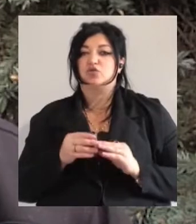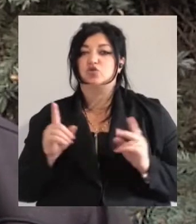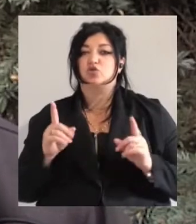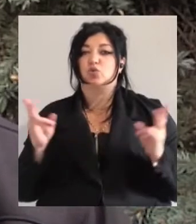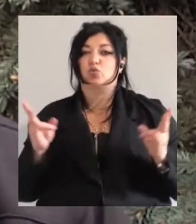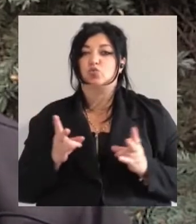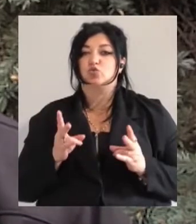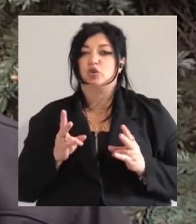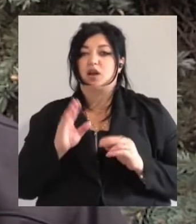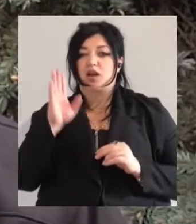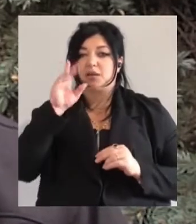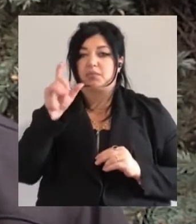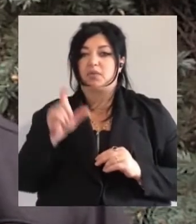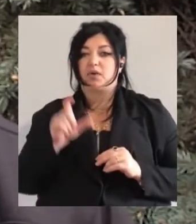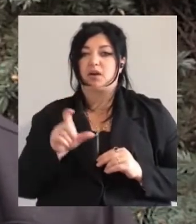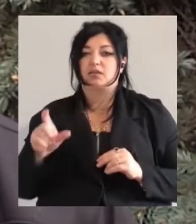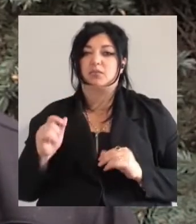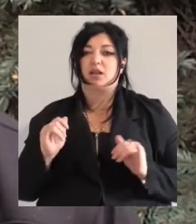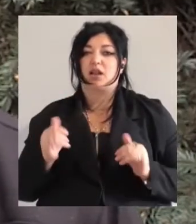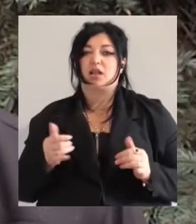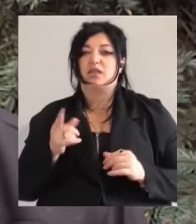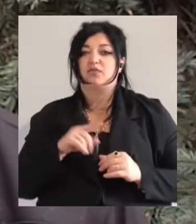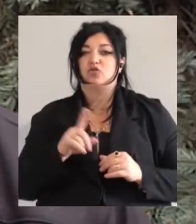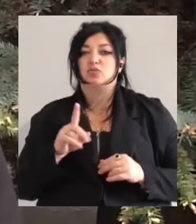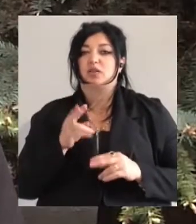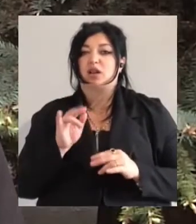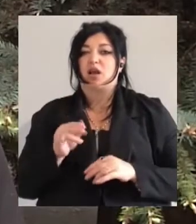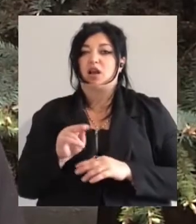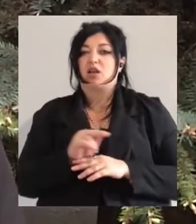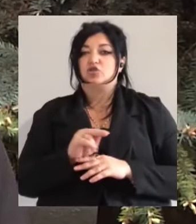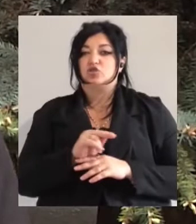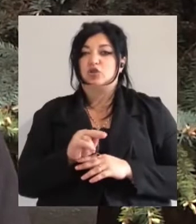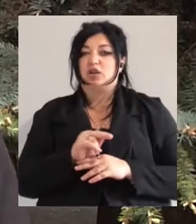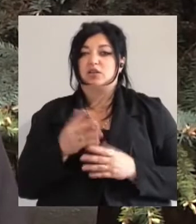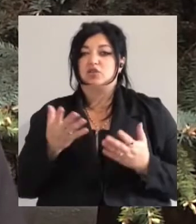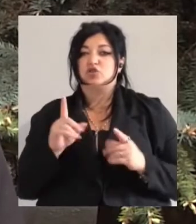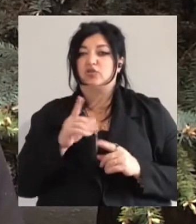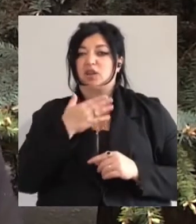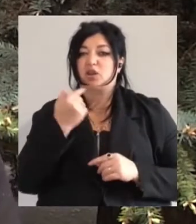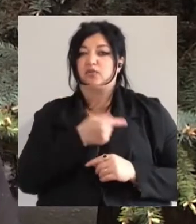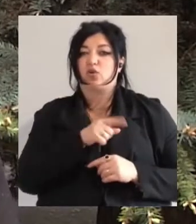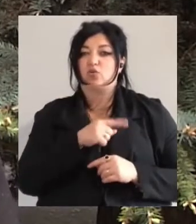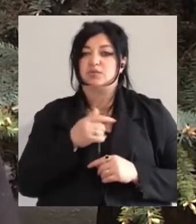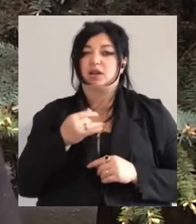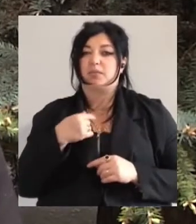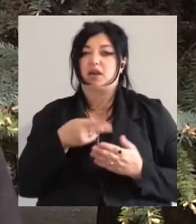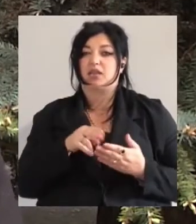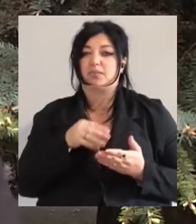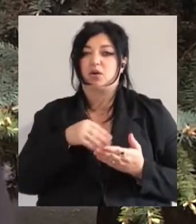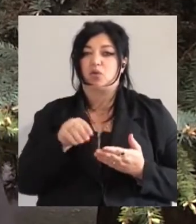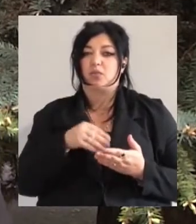лікування, якщо чогось немає в госпіталі, ми це купуємо, приобретаємо. Якщо потрібна